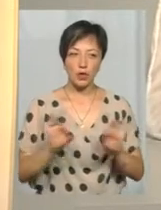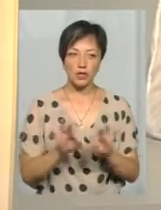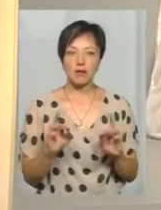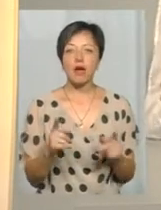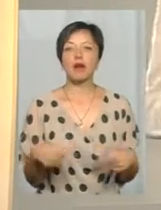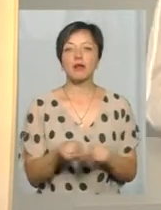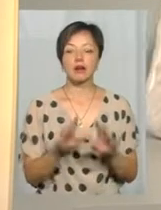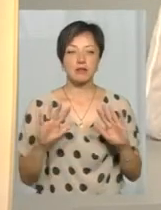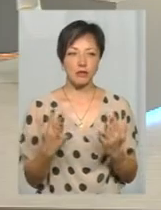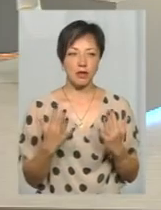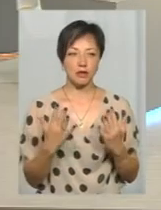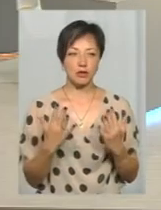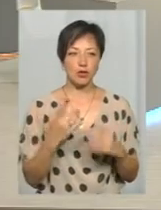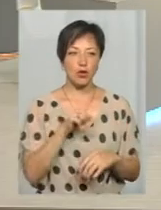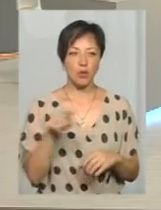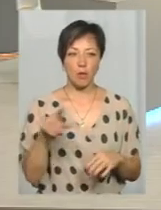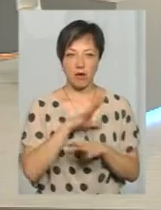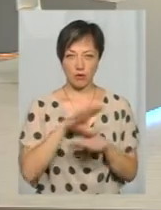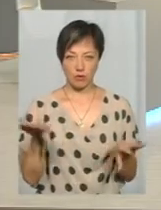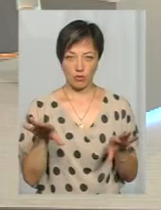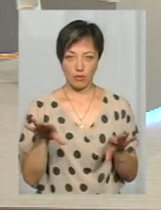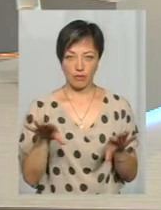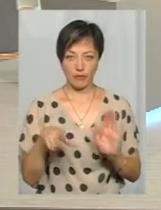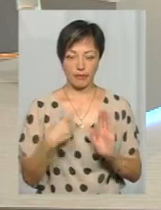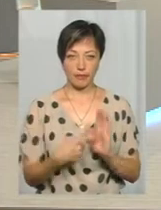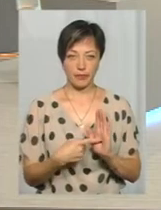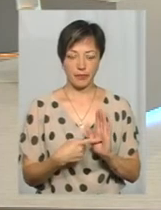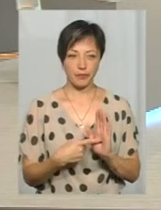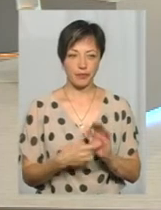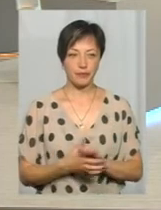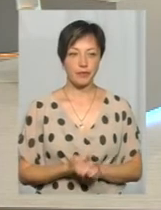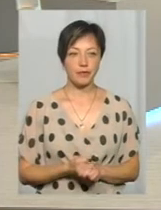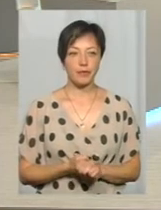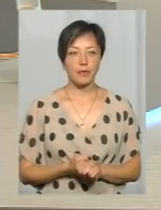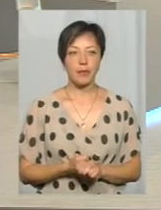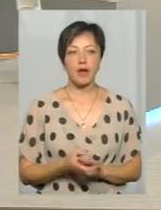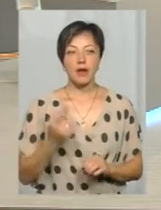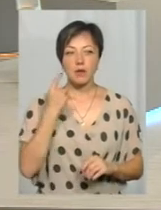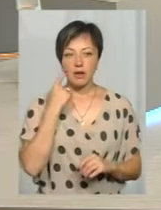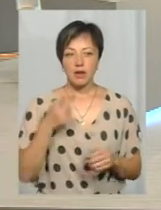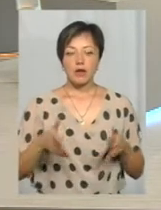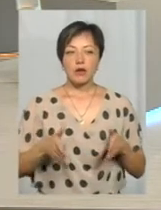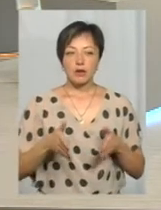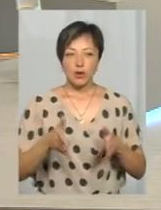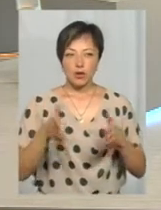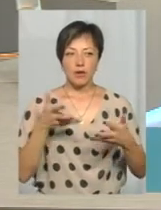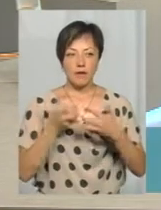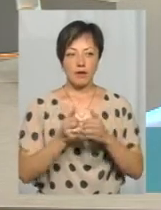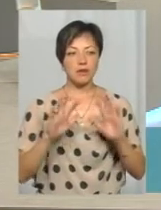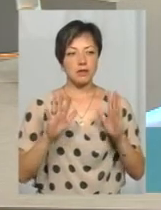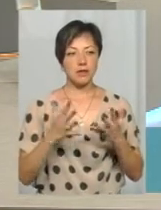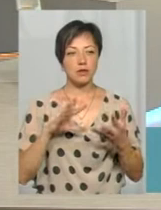як так сталося, що номера не було? Сама прикра дорожньо-транспортна пригода сталася, внаслідок чого